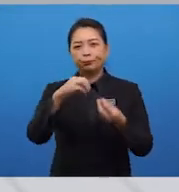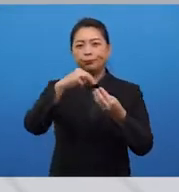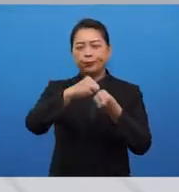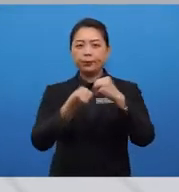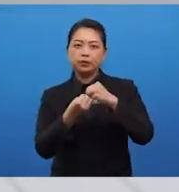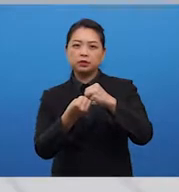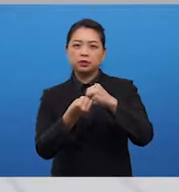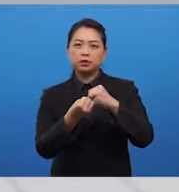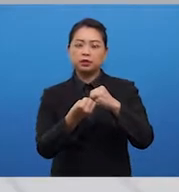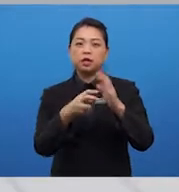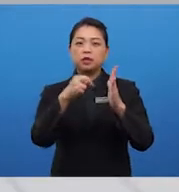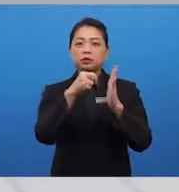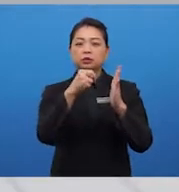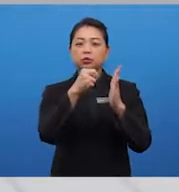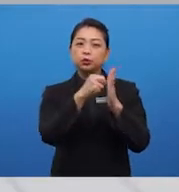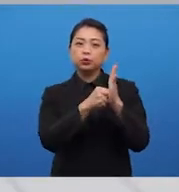not having